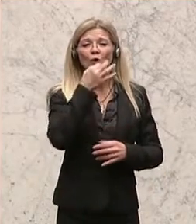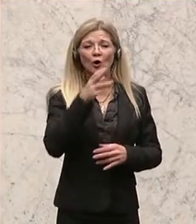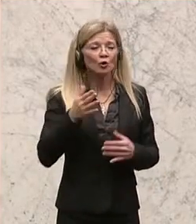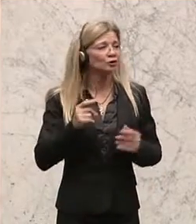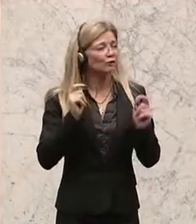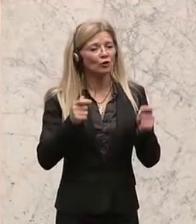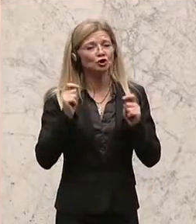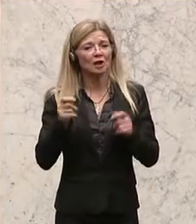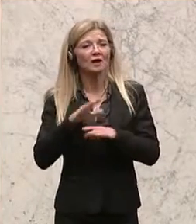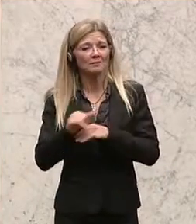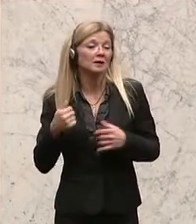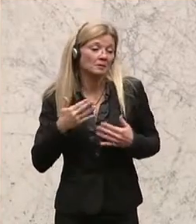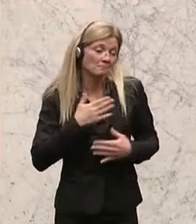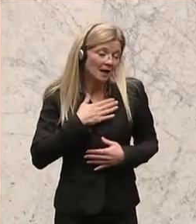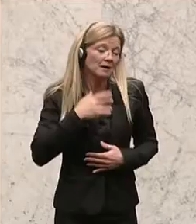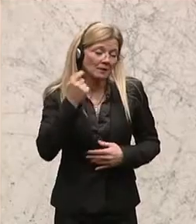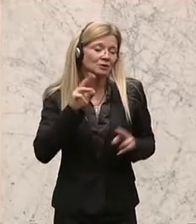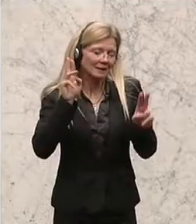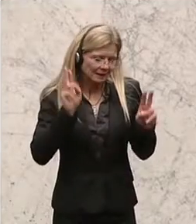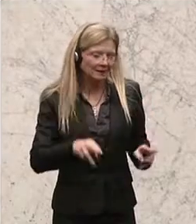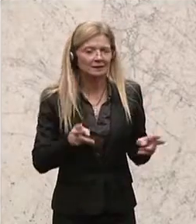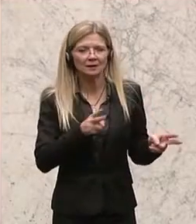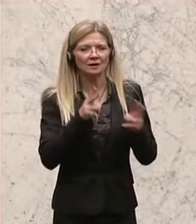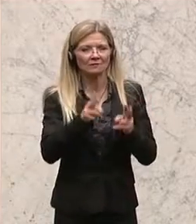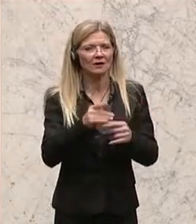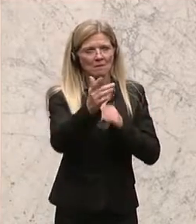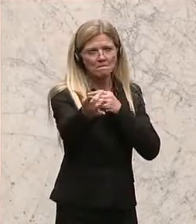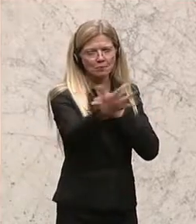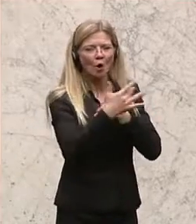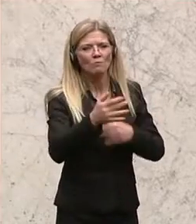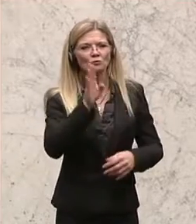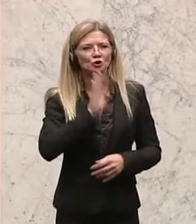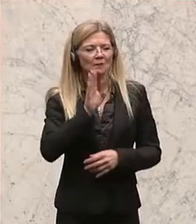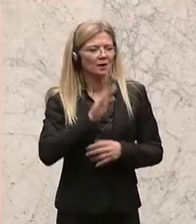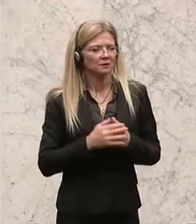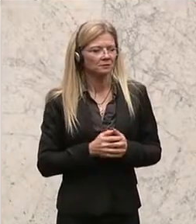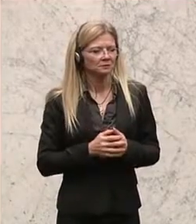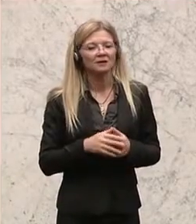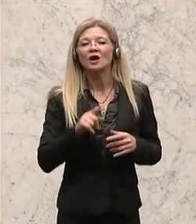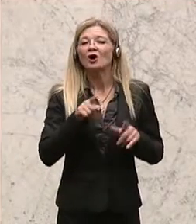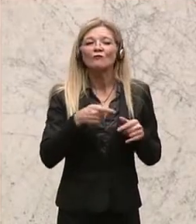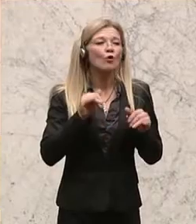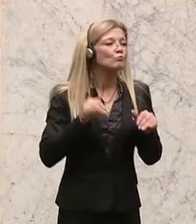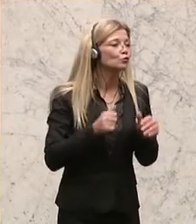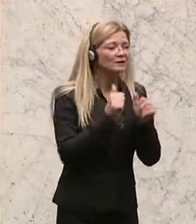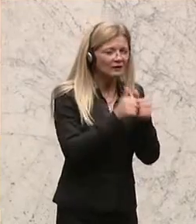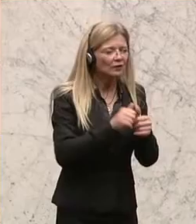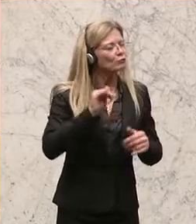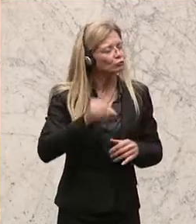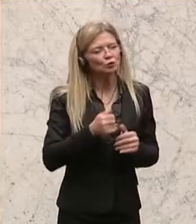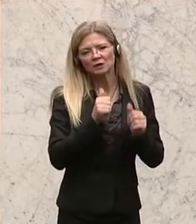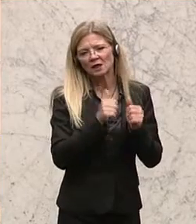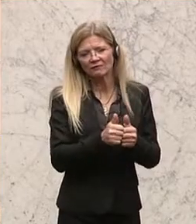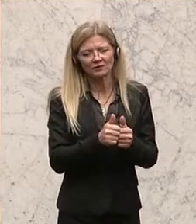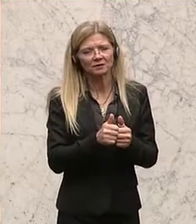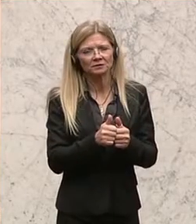der richtige Weg. Wo zu helfen ist, ist zum Helfen, das ist ganz klar, wo zu helfen ist, ist zu helfen,